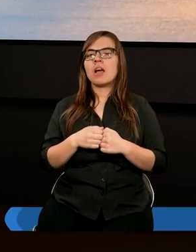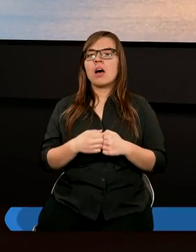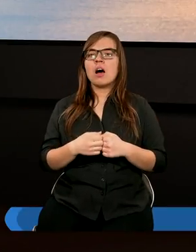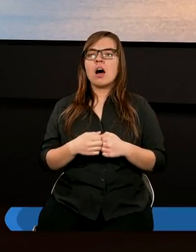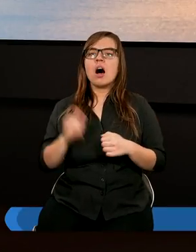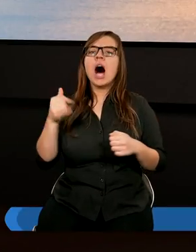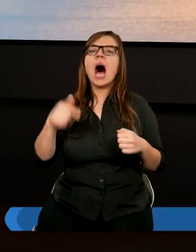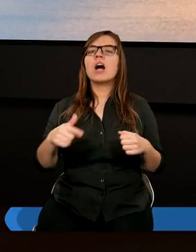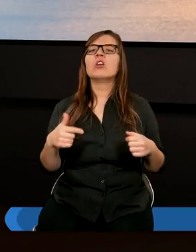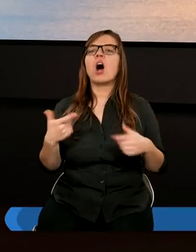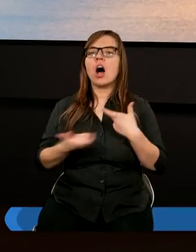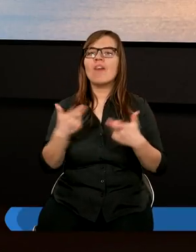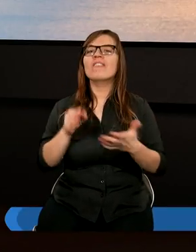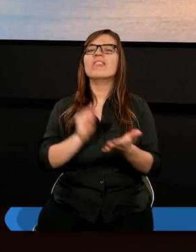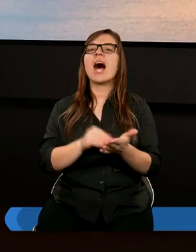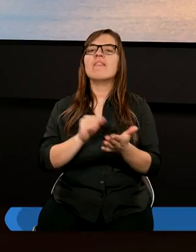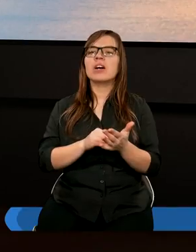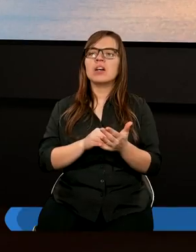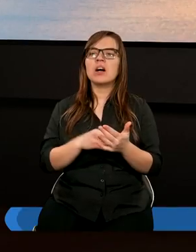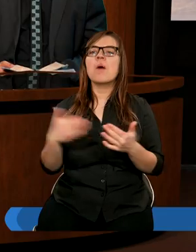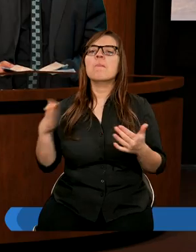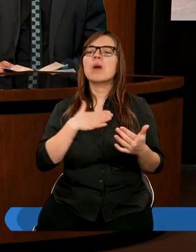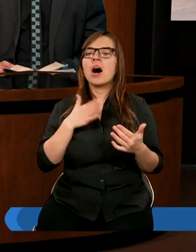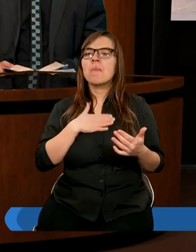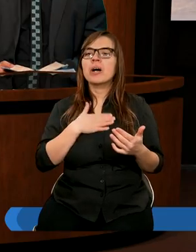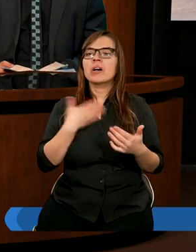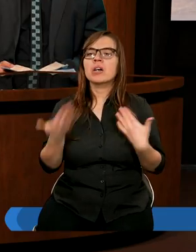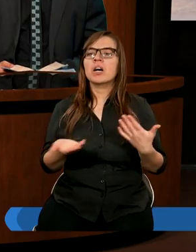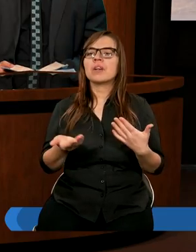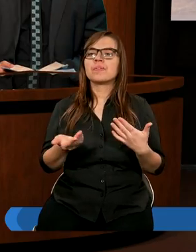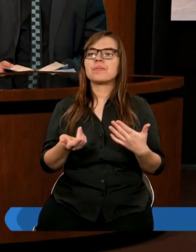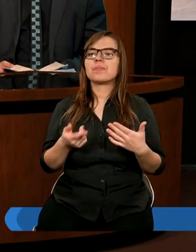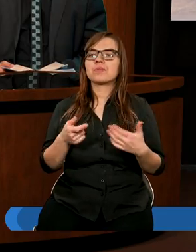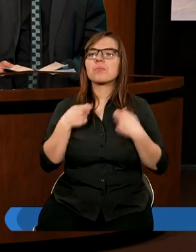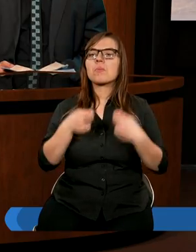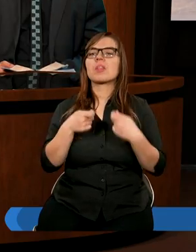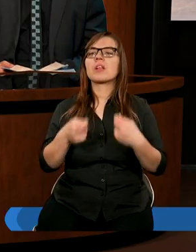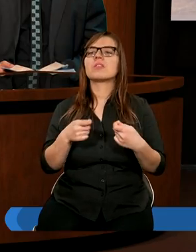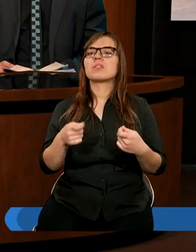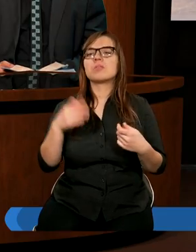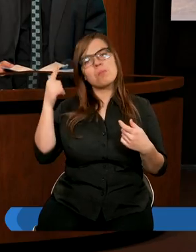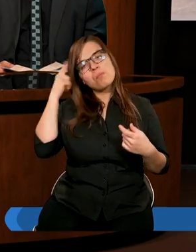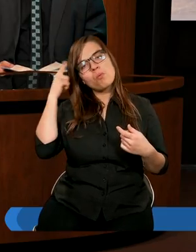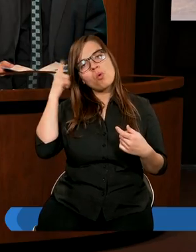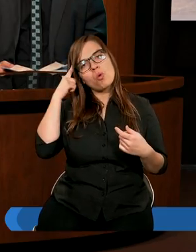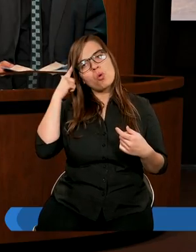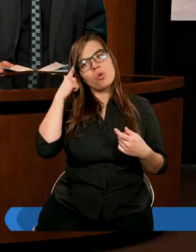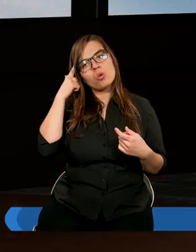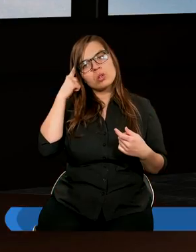Jak tutaj wyrabiać nawyki? Mamy karmić mózg